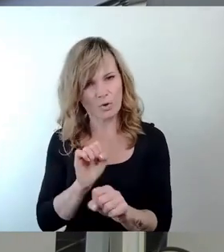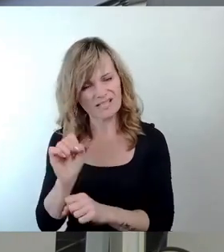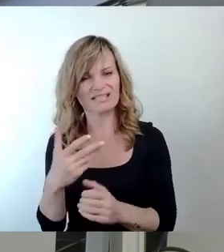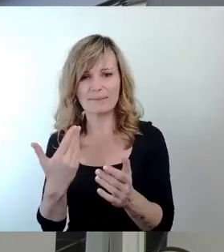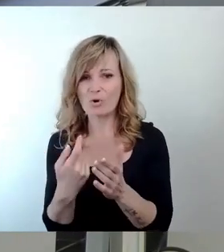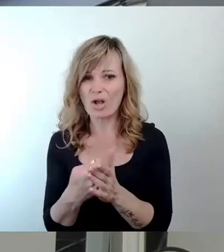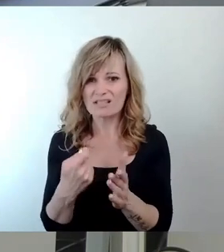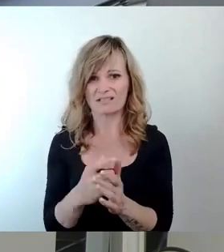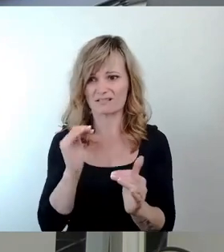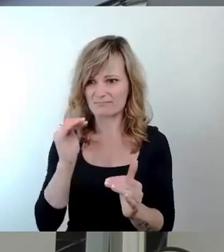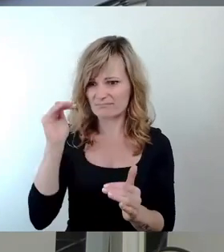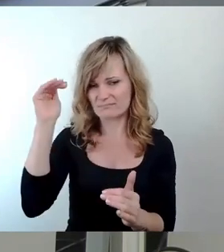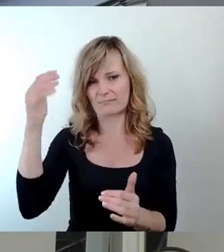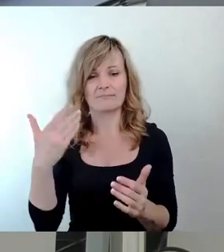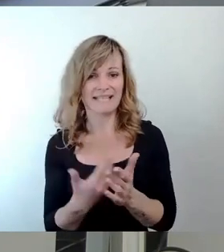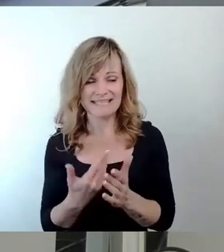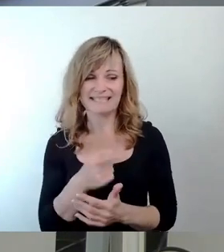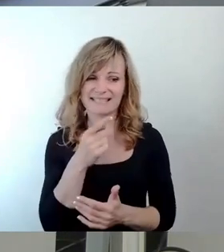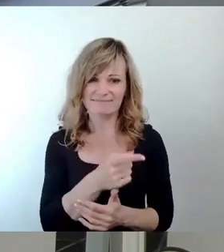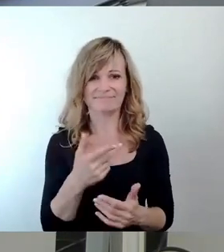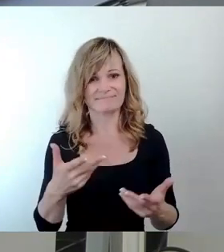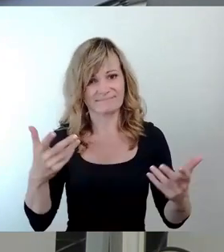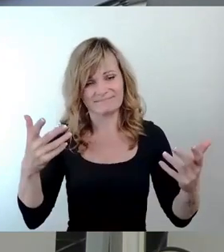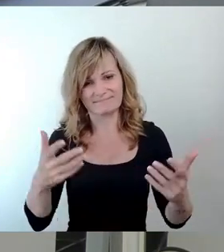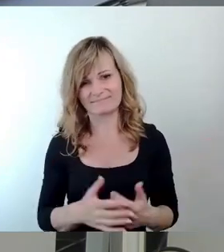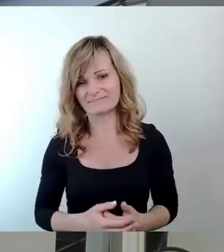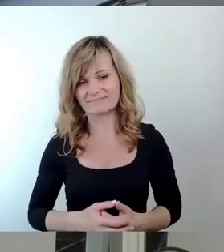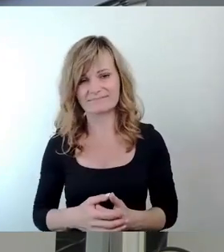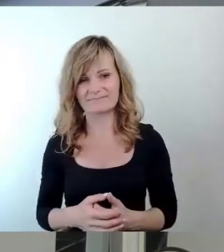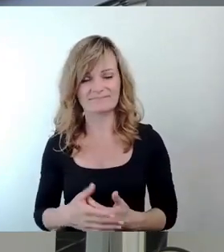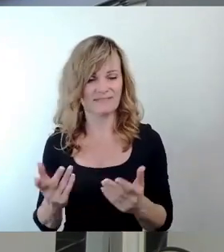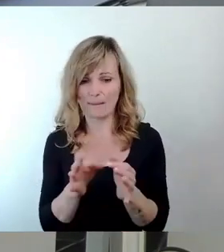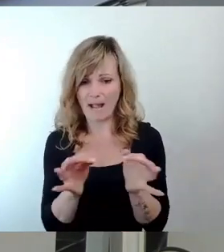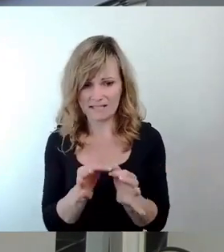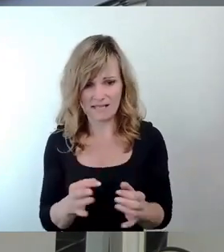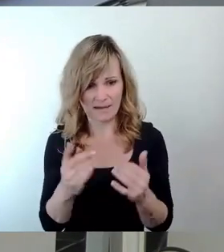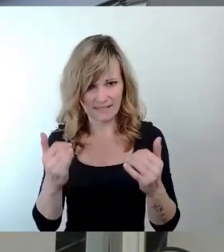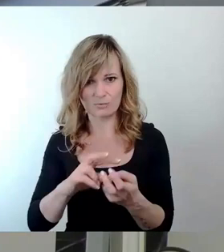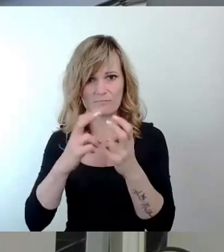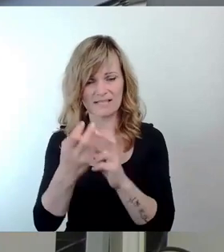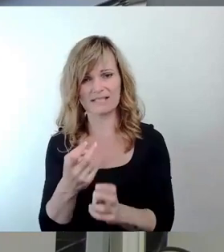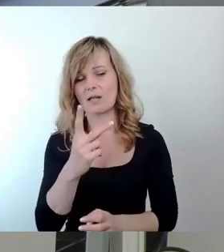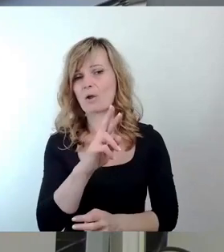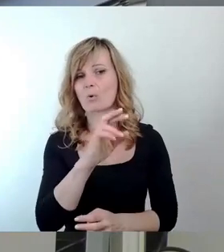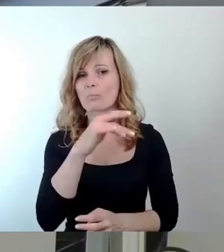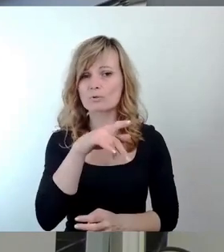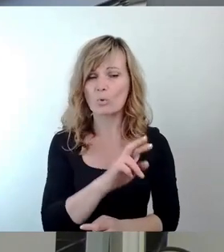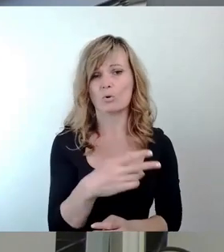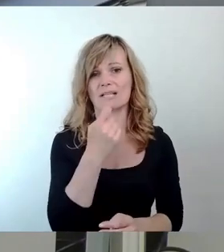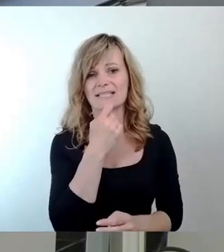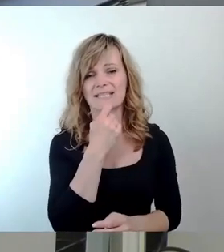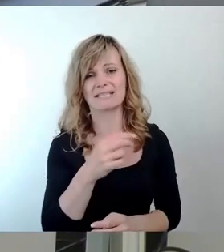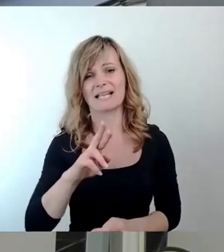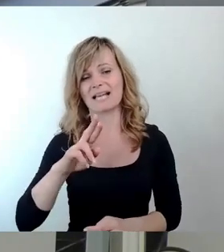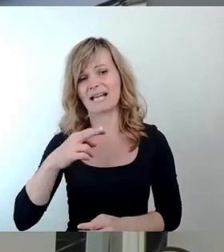werden. auch diese Maßnahmen, die wir jetzt umsetzen, Robo-Drohnen-Kantine, Renitzgasse, sind